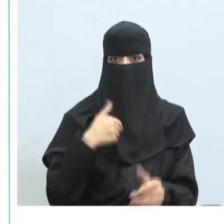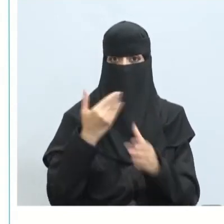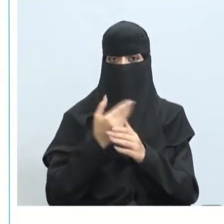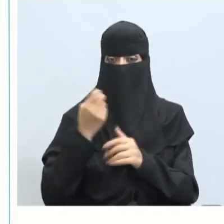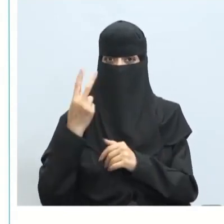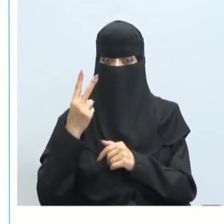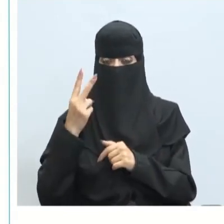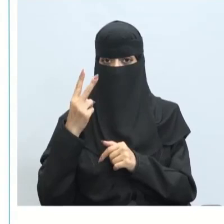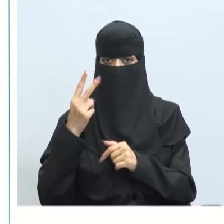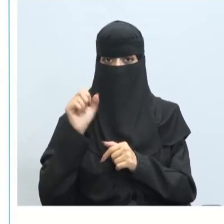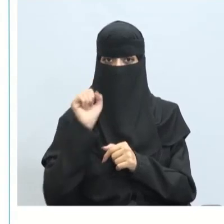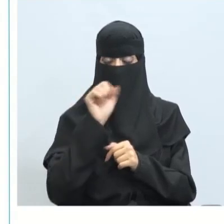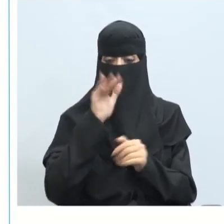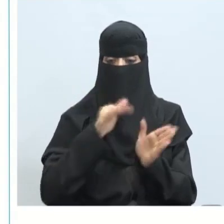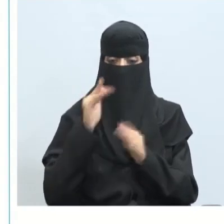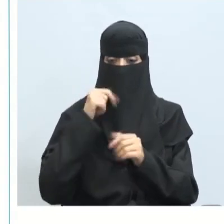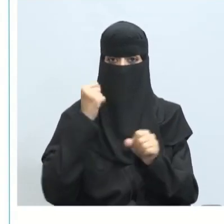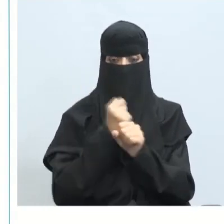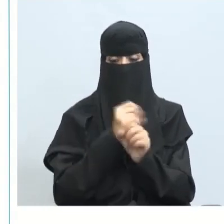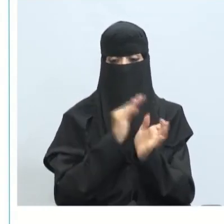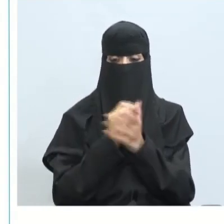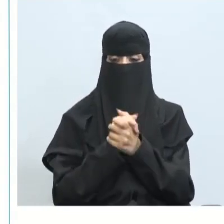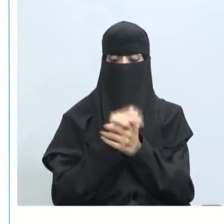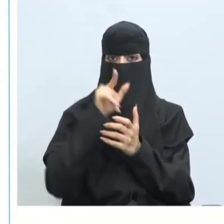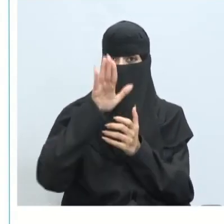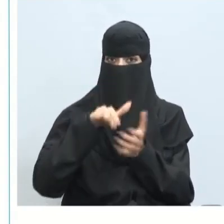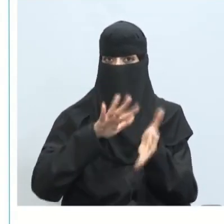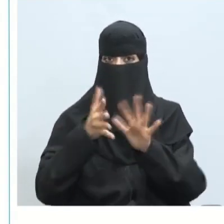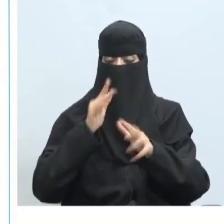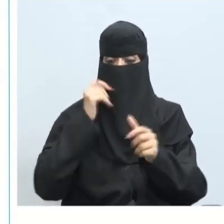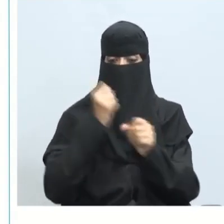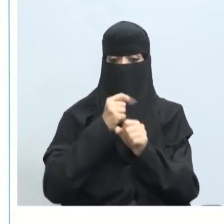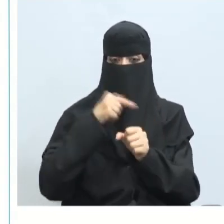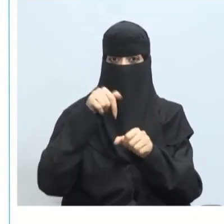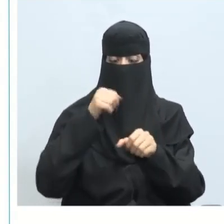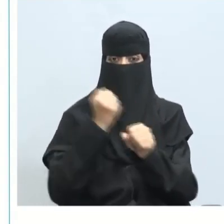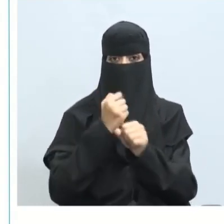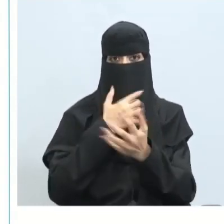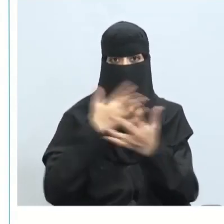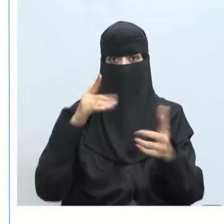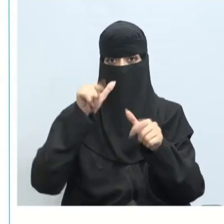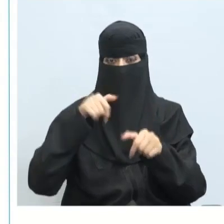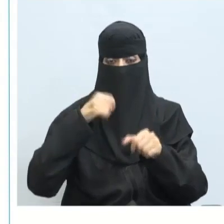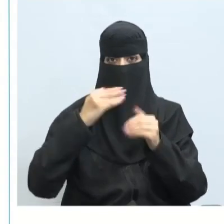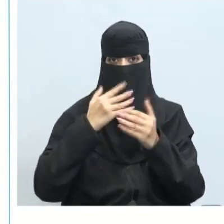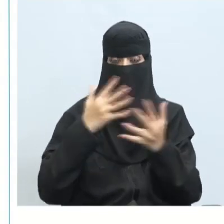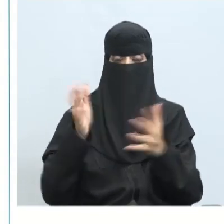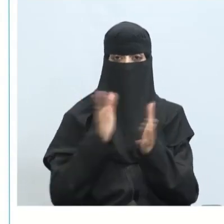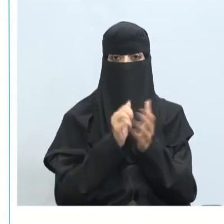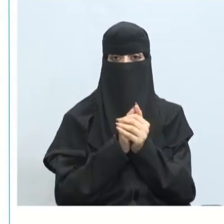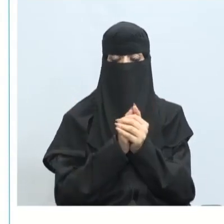الآخر هو عامل خاصة بالوظيفة هناك بعض الوظائف يكون فيها الأعباء والمهام الإدارية كثيرة